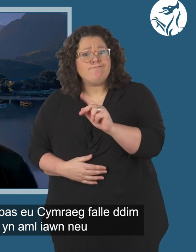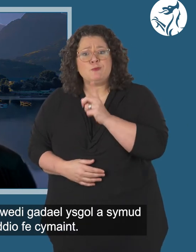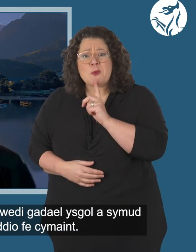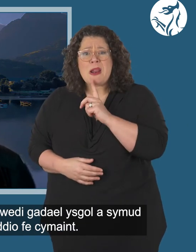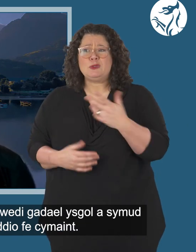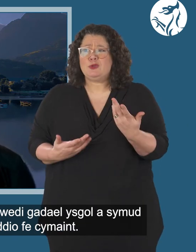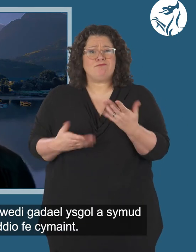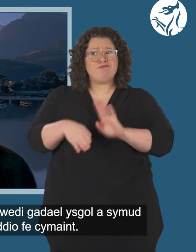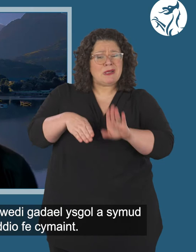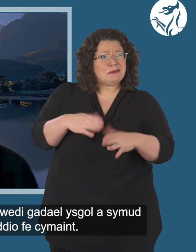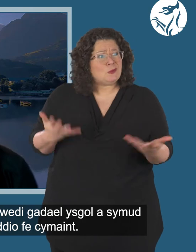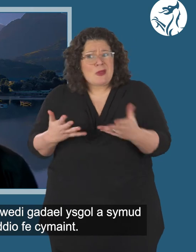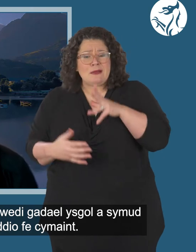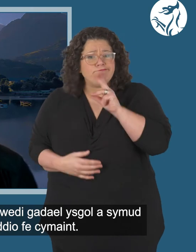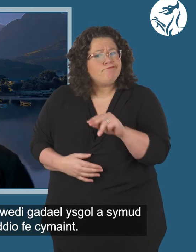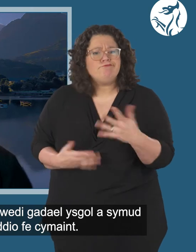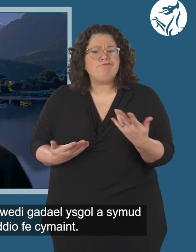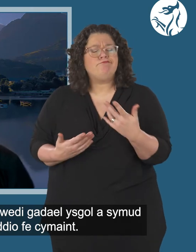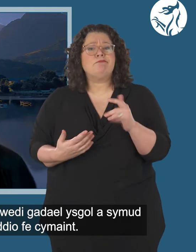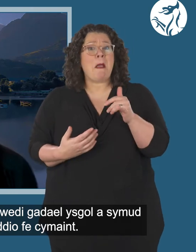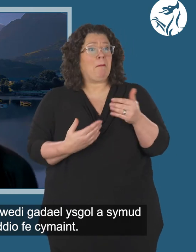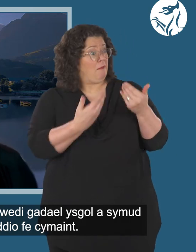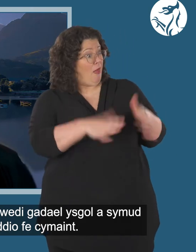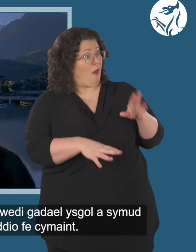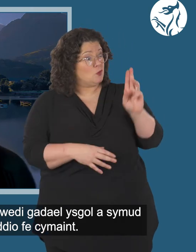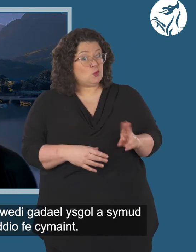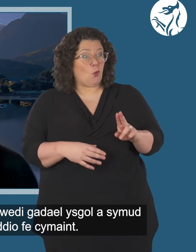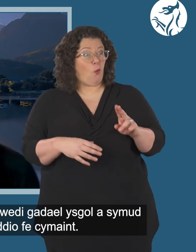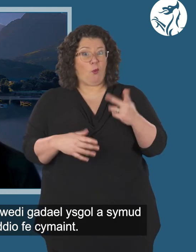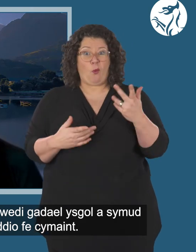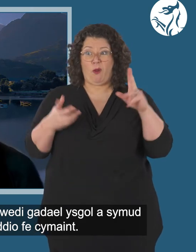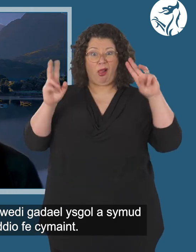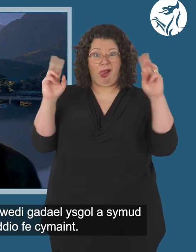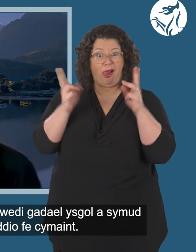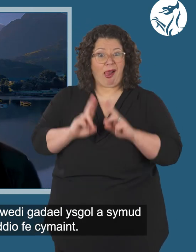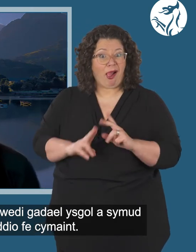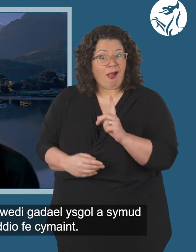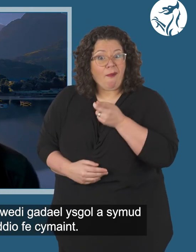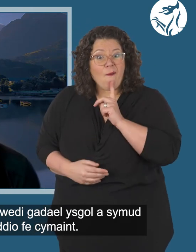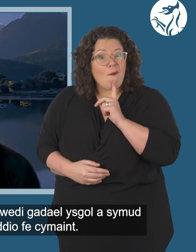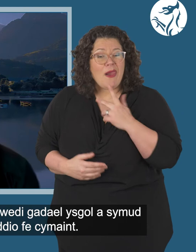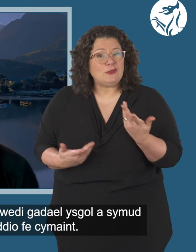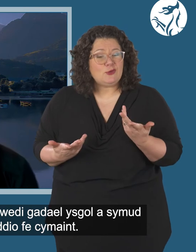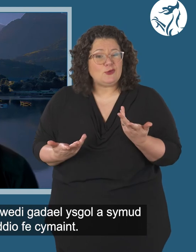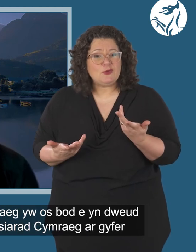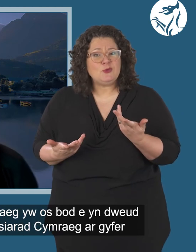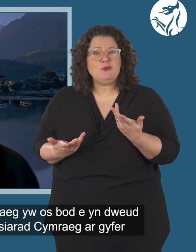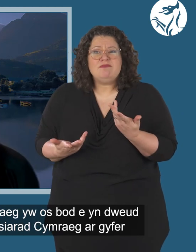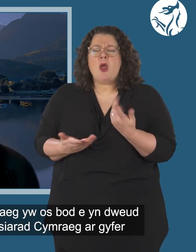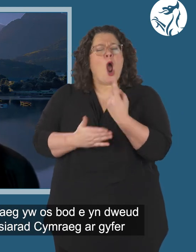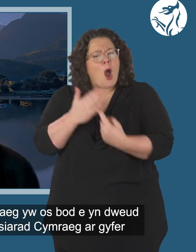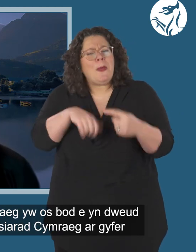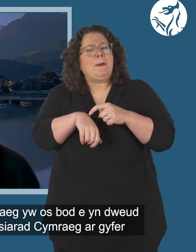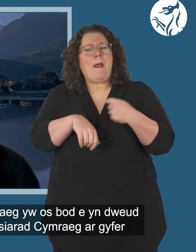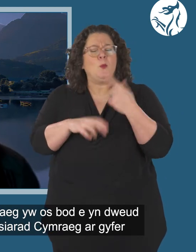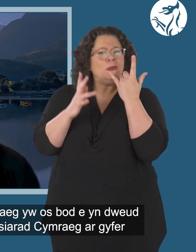iawn neu heb cael lot o ymarfer yn ddiweddar wedi cael dylysgol ar symud mlan, a ddim wedi defnyddio fe cymynt. Yr